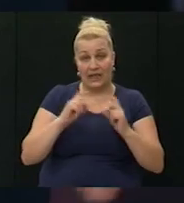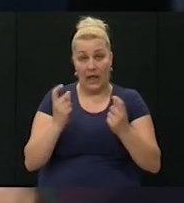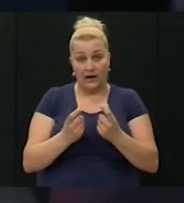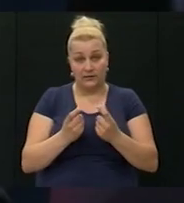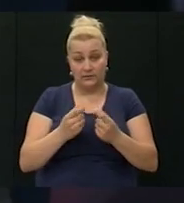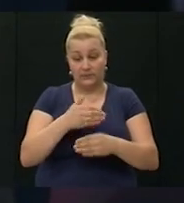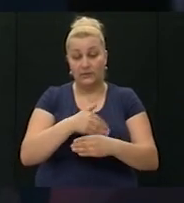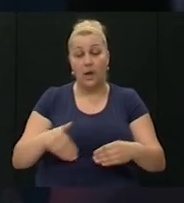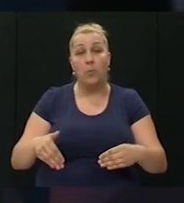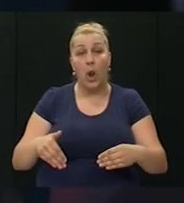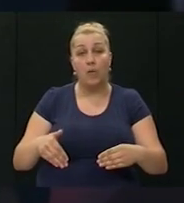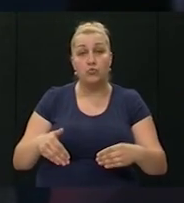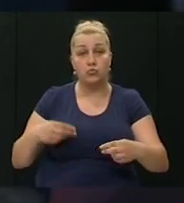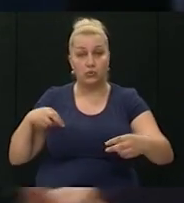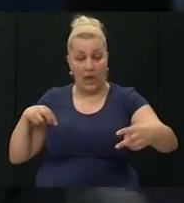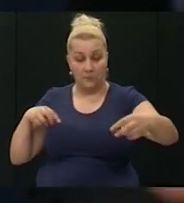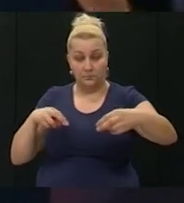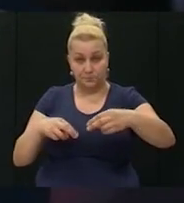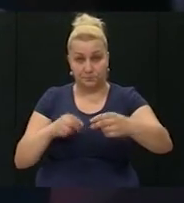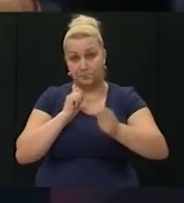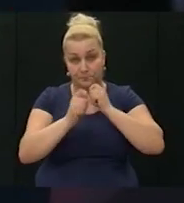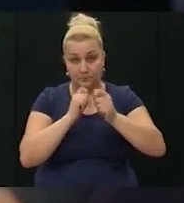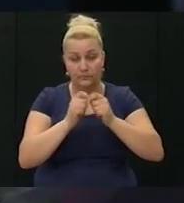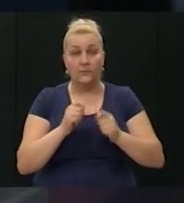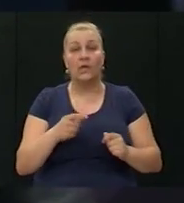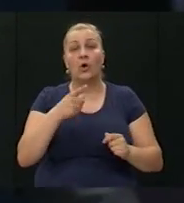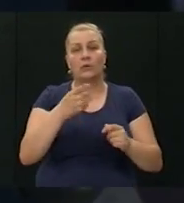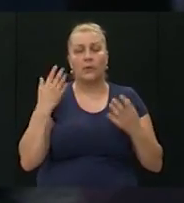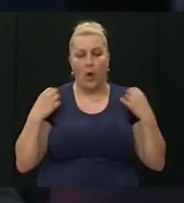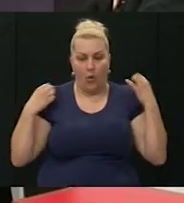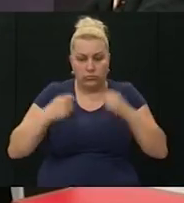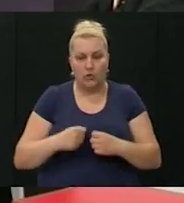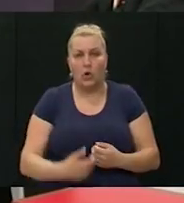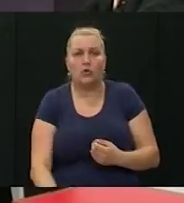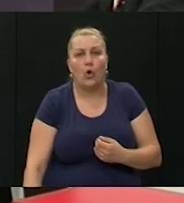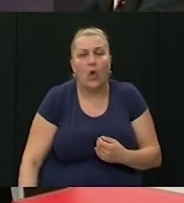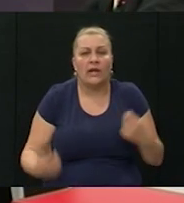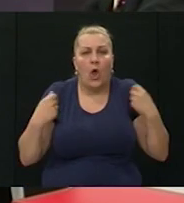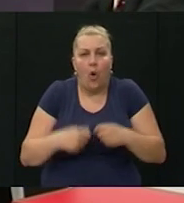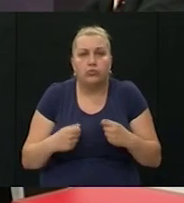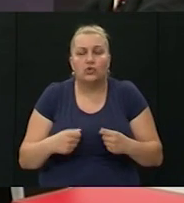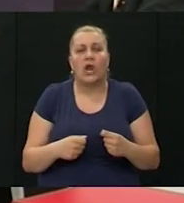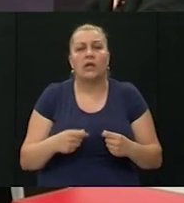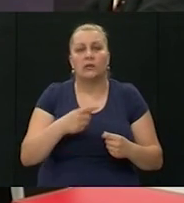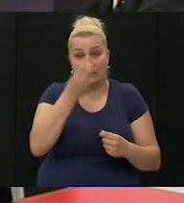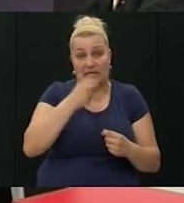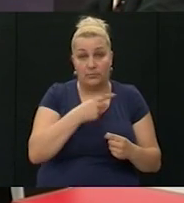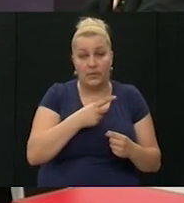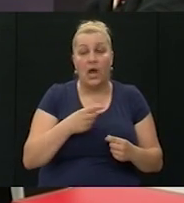puta pregovarati sa Mladićem. On dođe s dva transportera pancirka do koljena. Mi dođemo sa